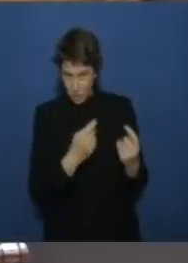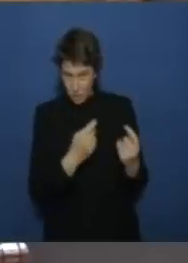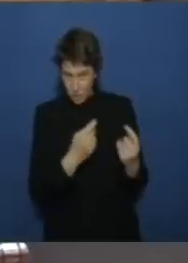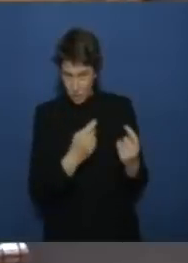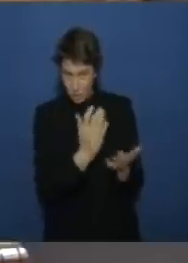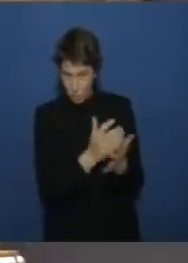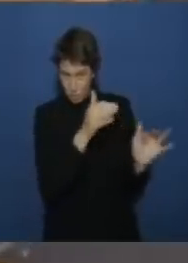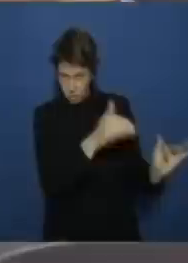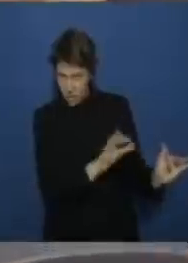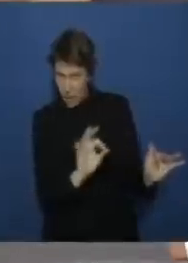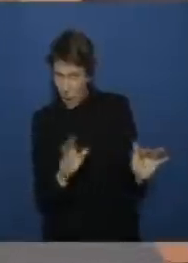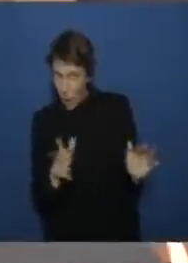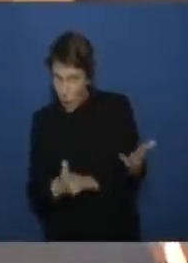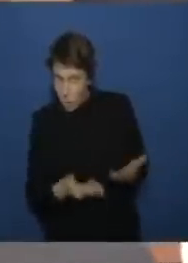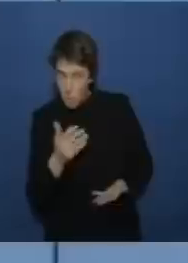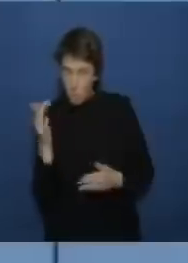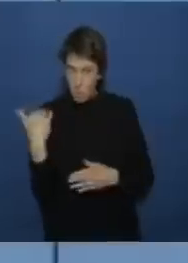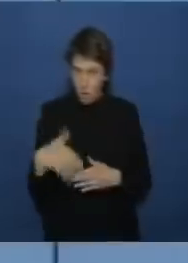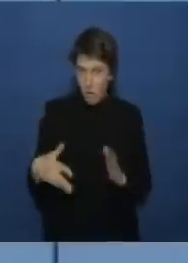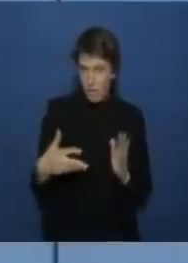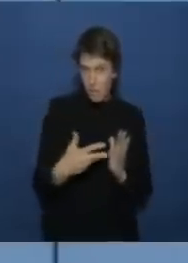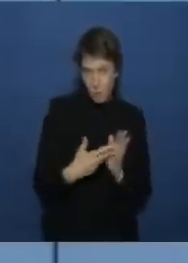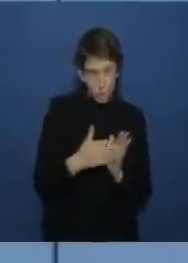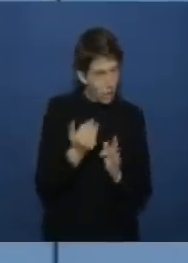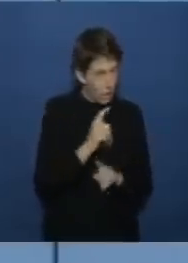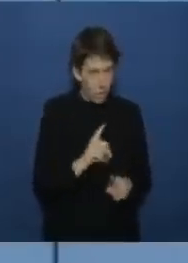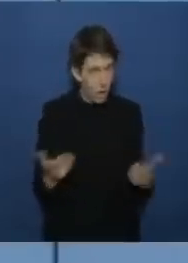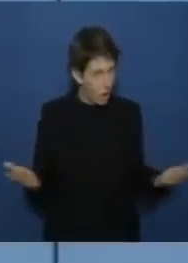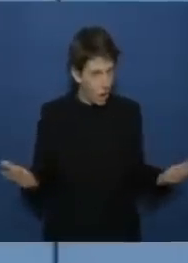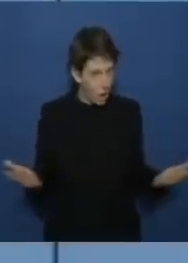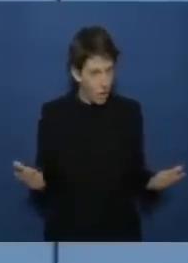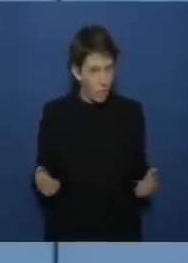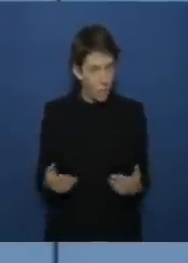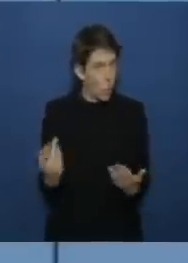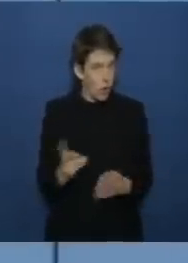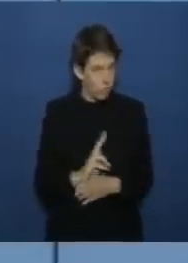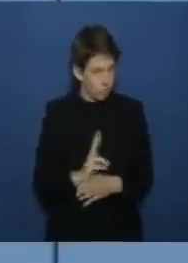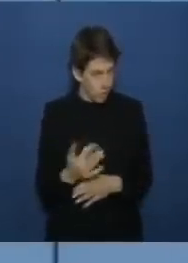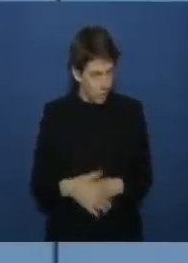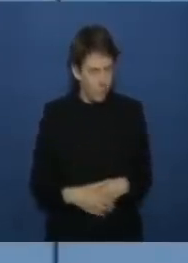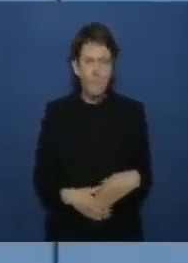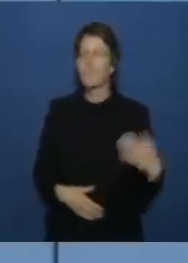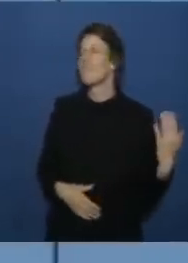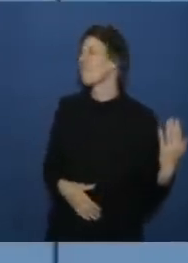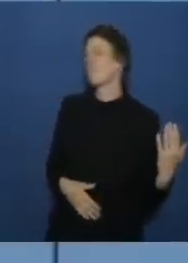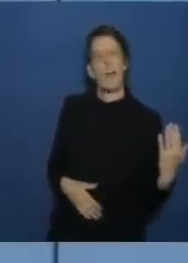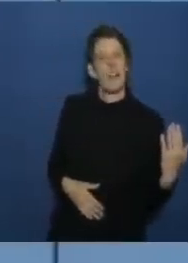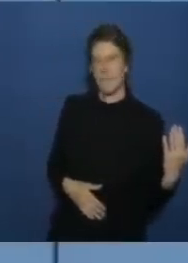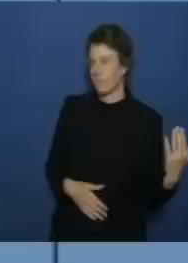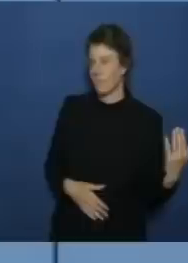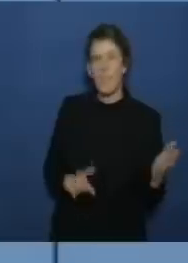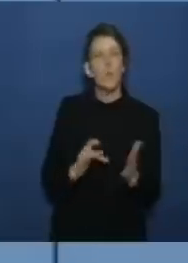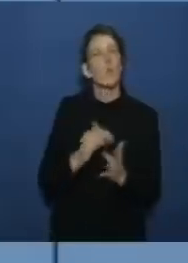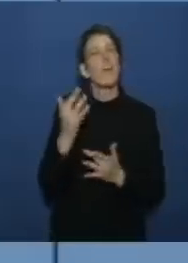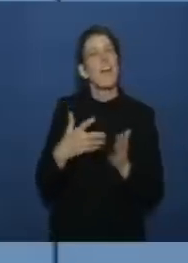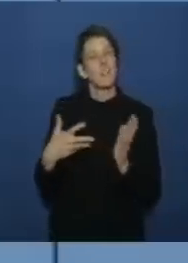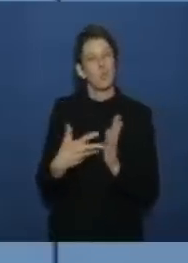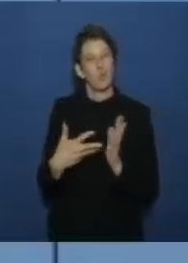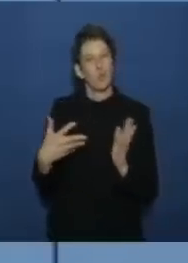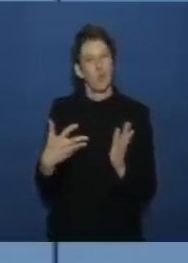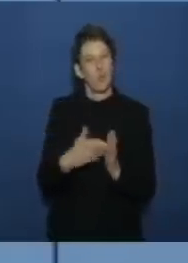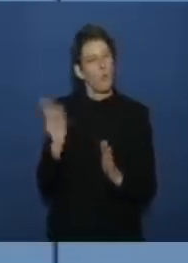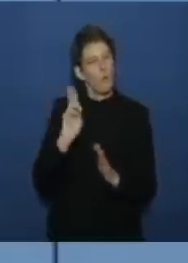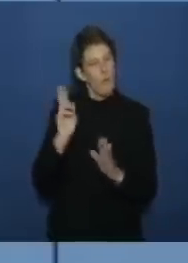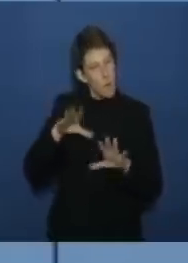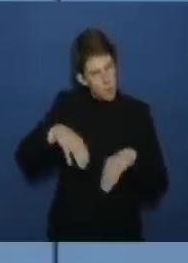eine gleichwertige kommunikation schafft also nein weil wie gesagt die die rechnungsprüfung die obliegt